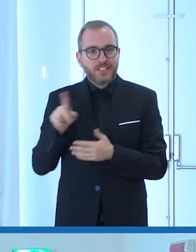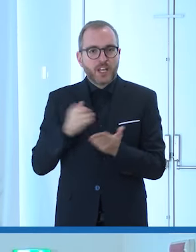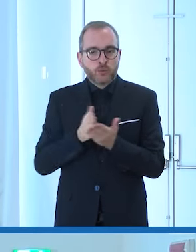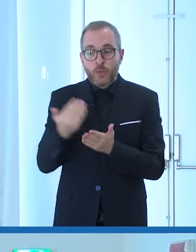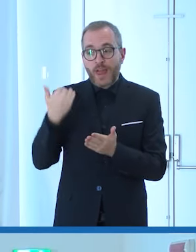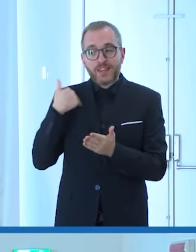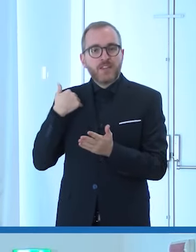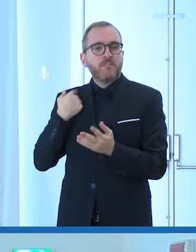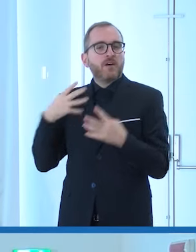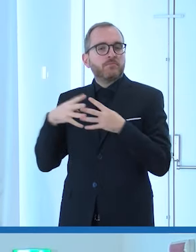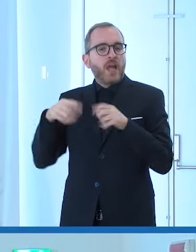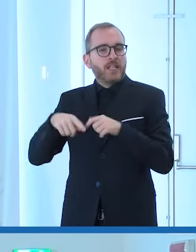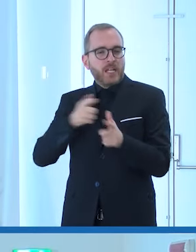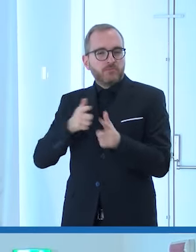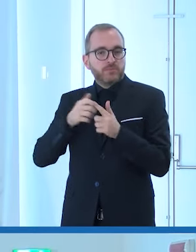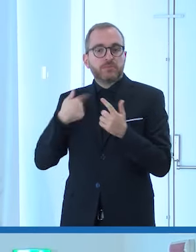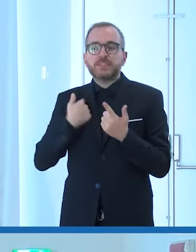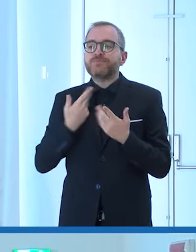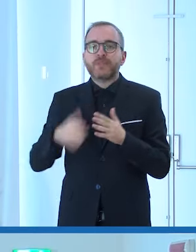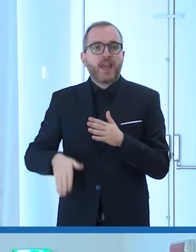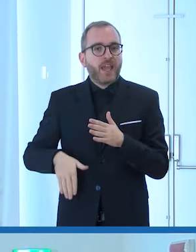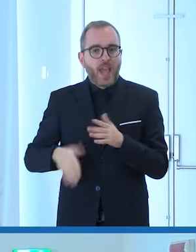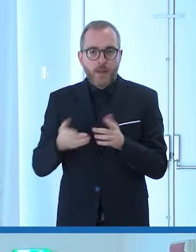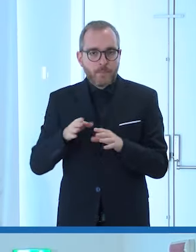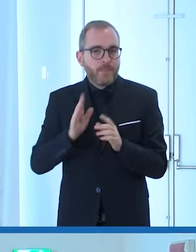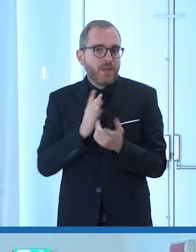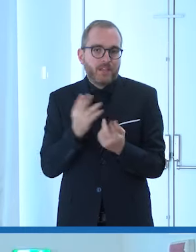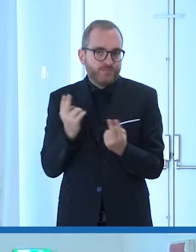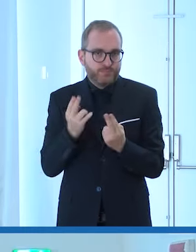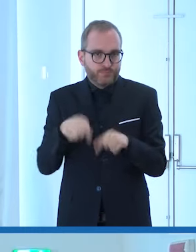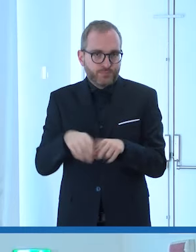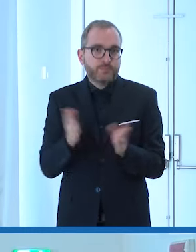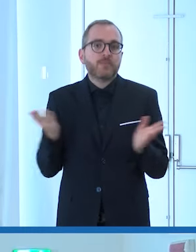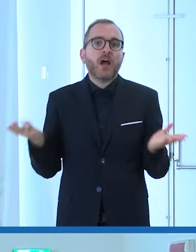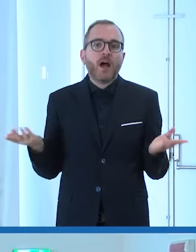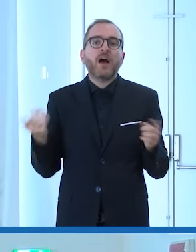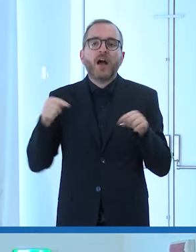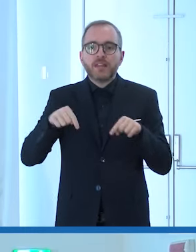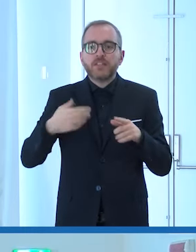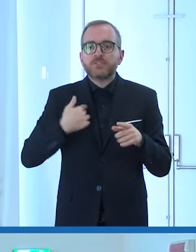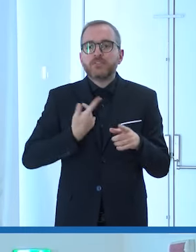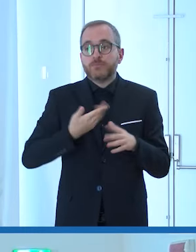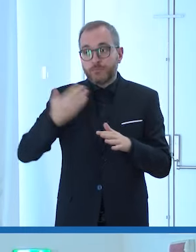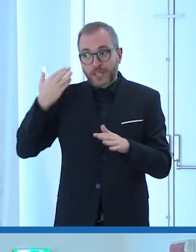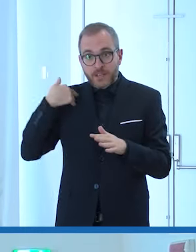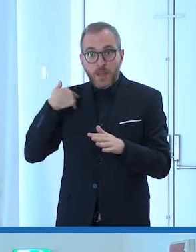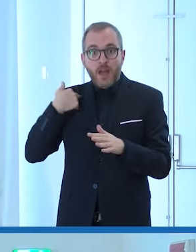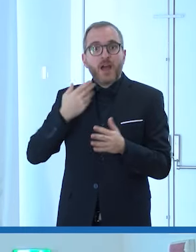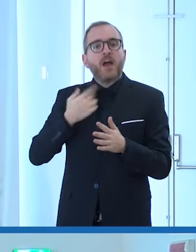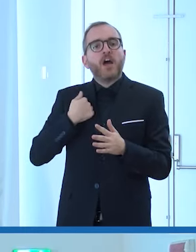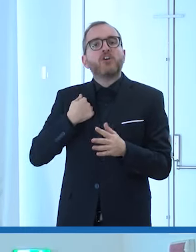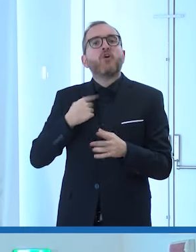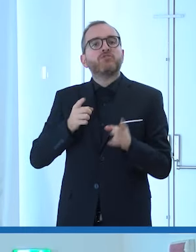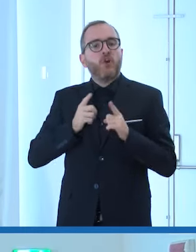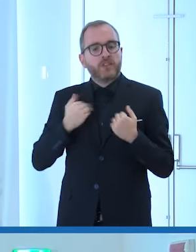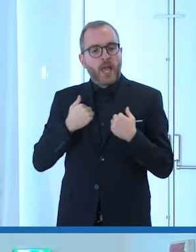scontrafuoco ho perso l'uso delle gambe però da quel momento io ero trattato soldato prima e sono trattato da